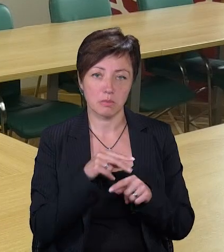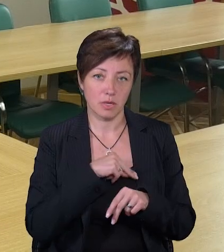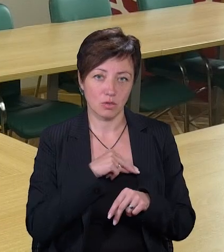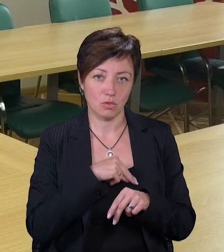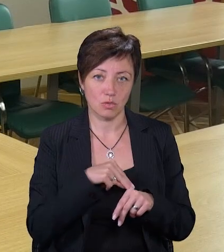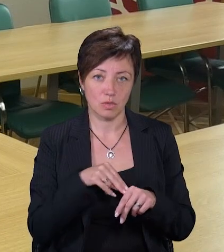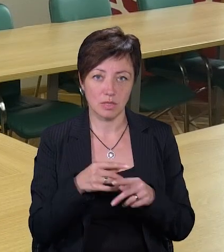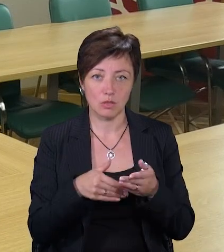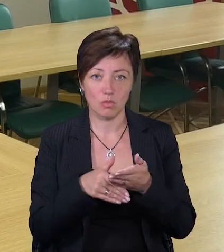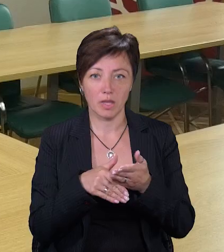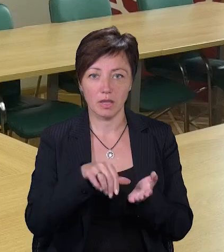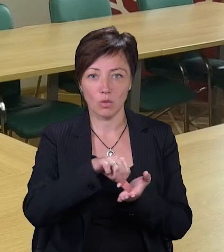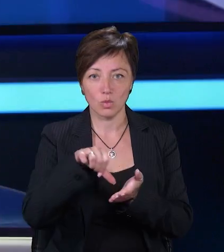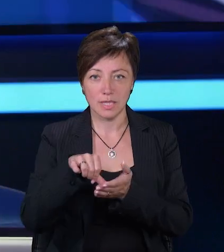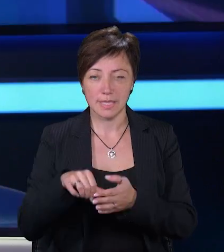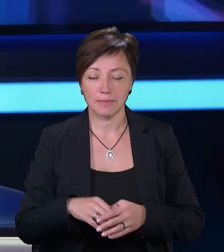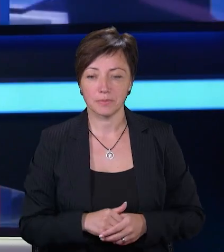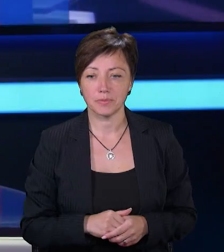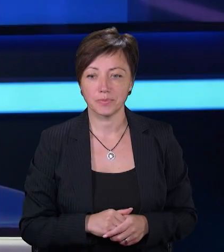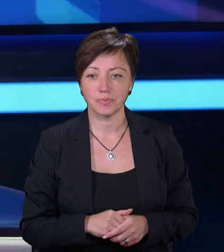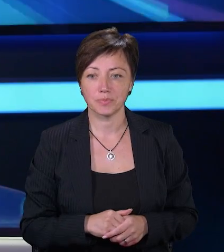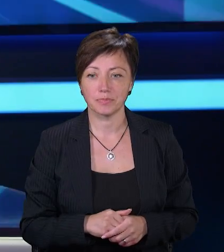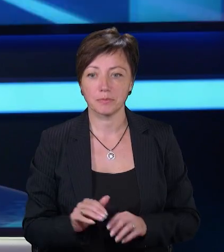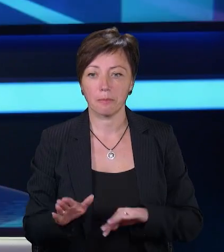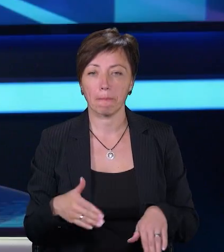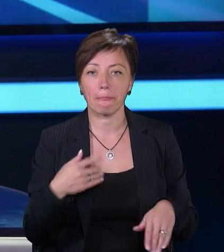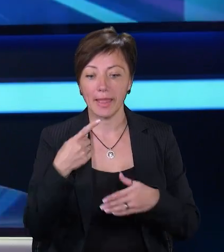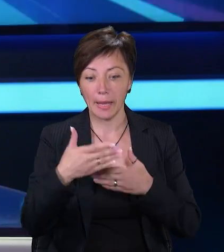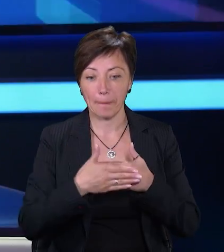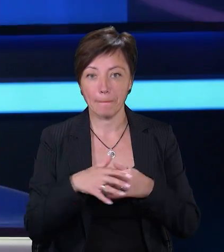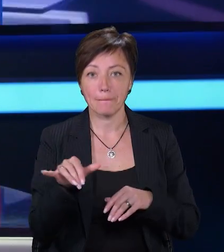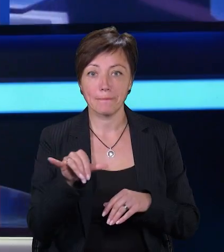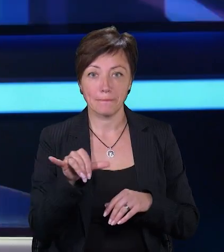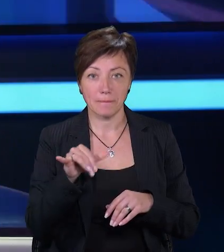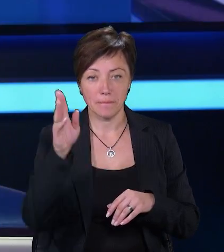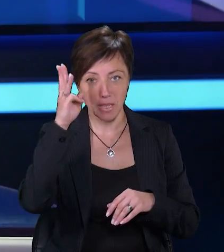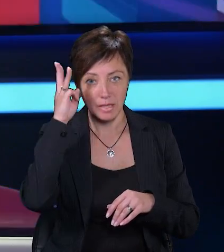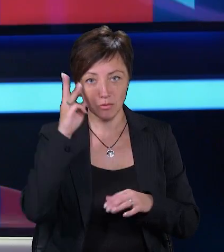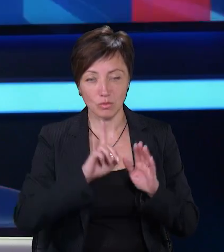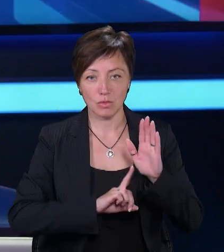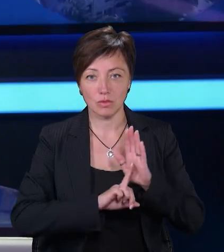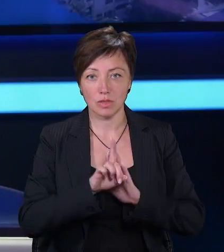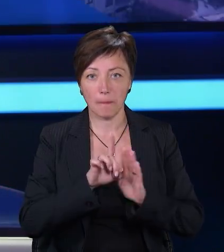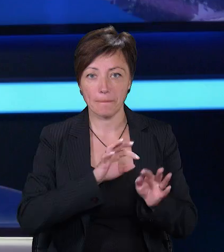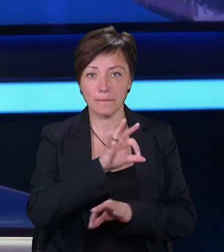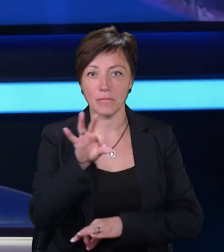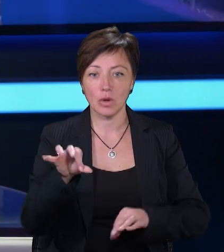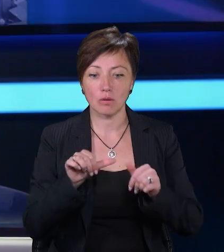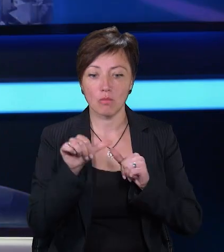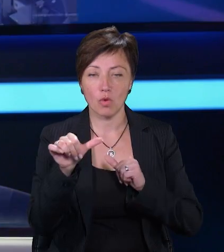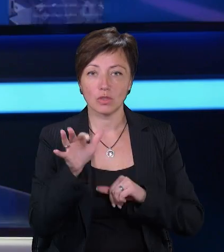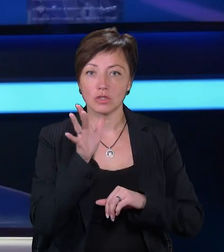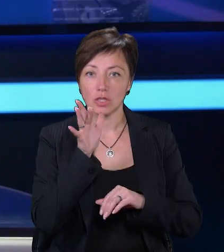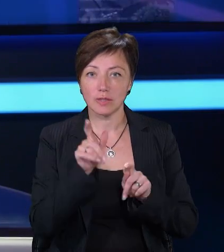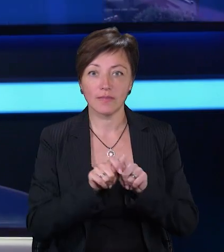наскільки працюють інструменти громадської участі. Вже найближчої суботи у Хмельницькому стартує проєкт «Поза часом».